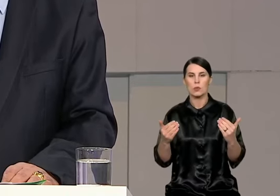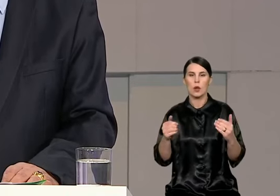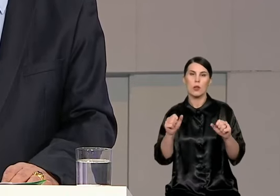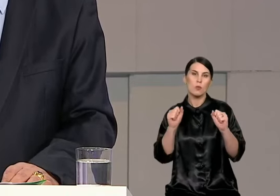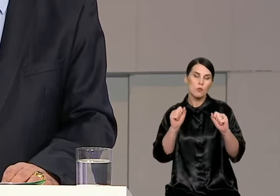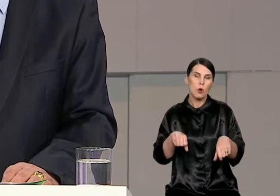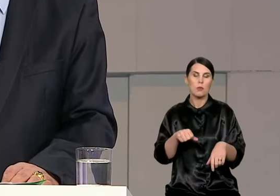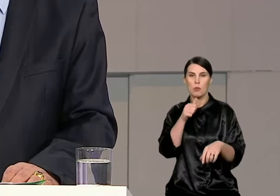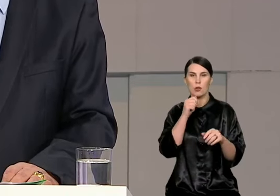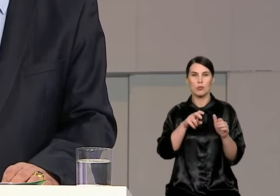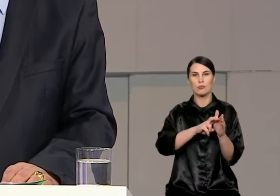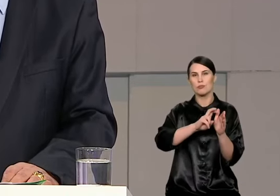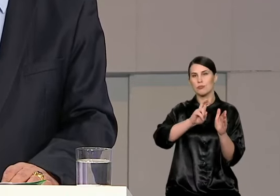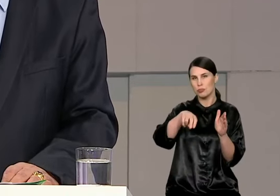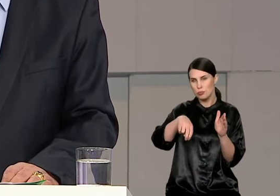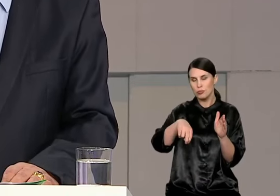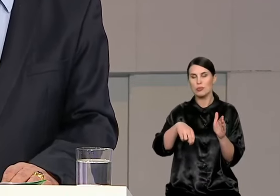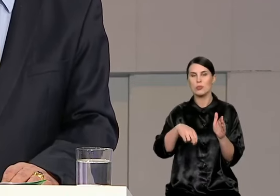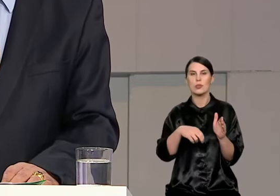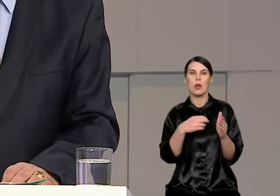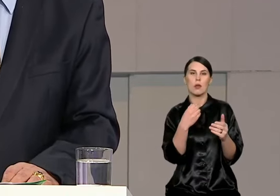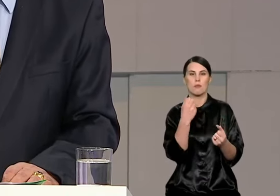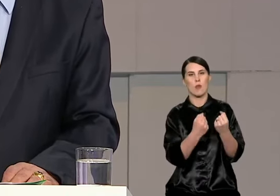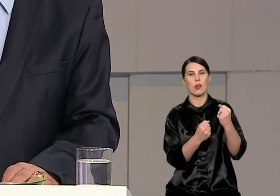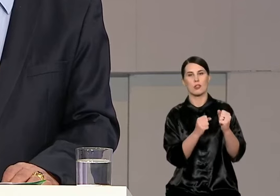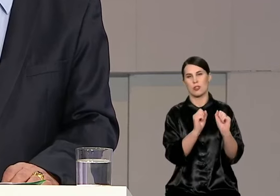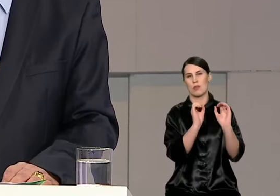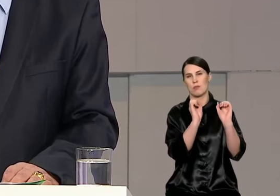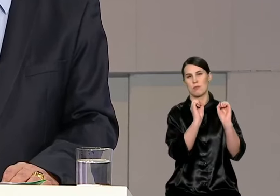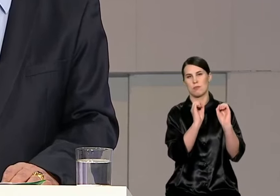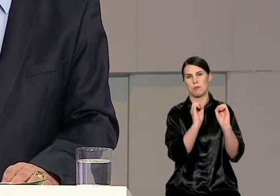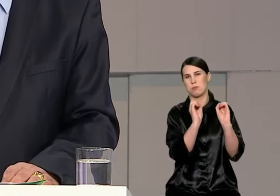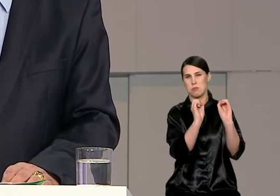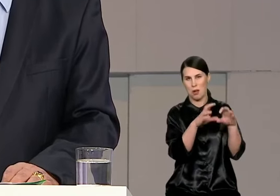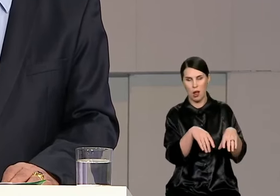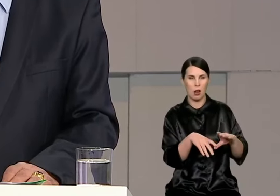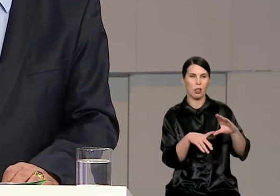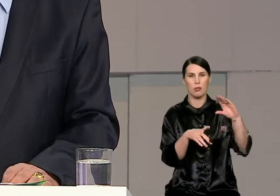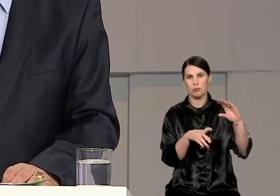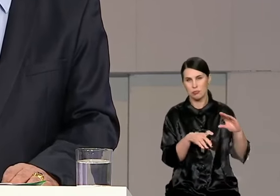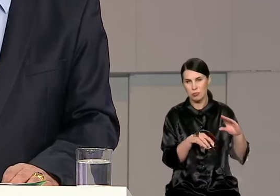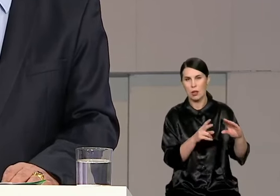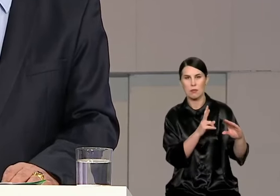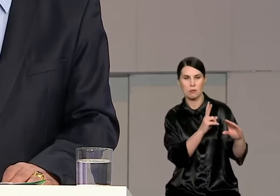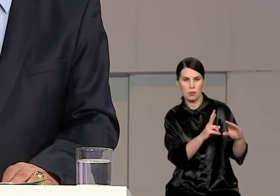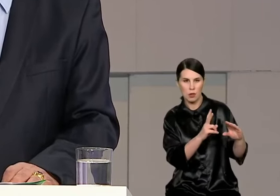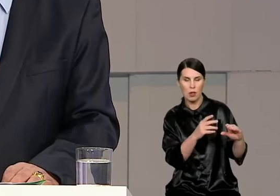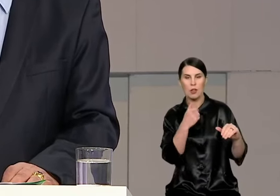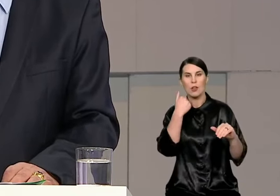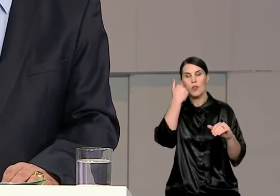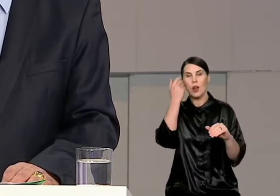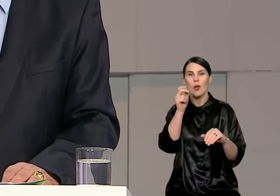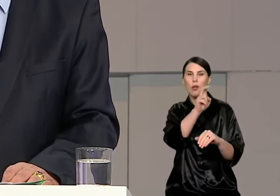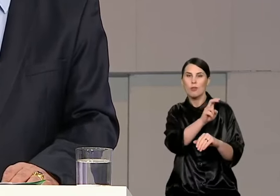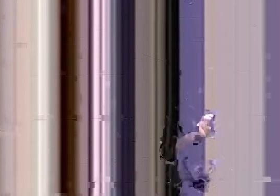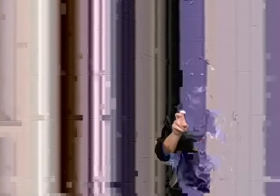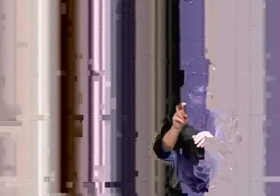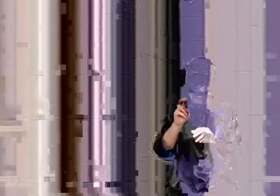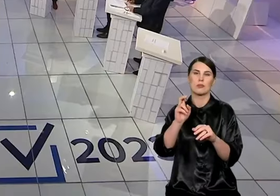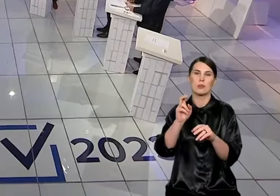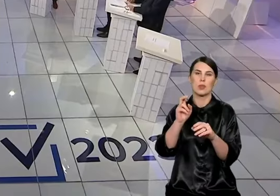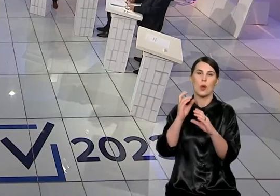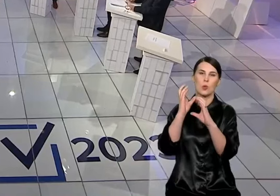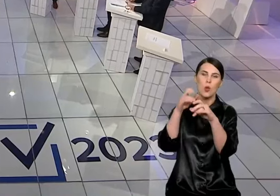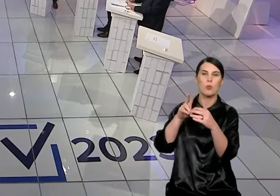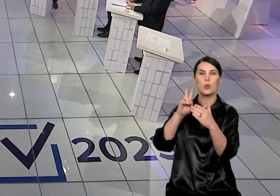savo transporto priemonės ir jau viešuoju nemokamu transportu, atatingamai judėti